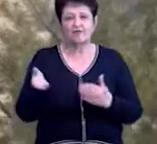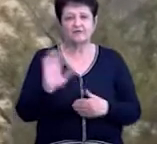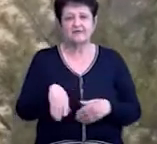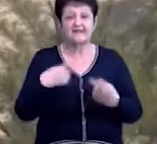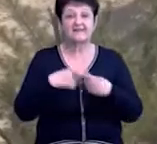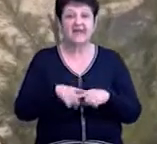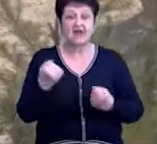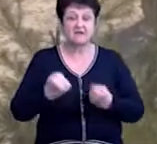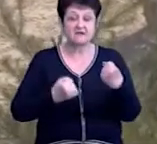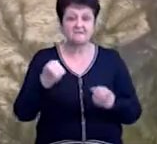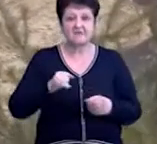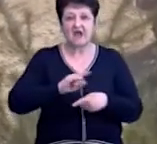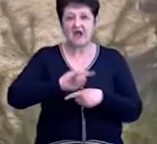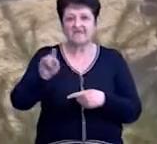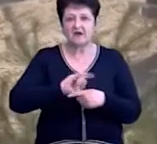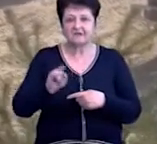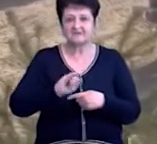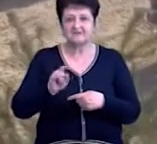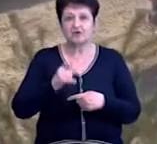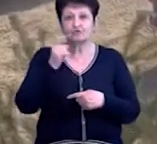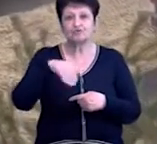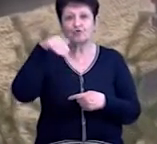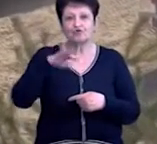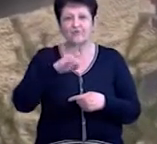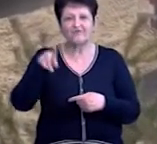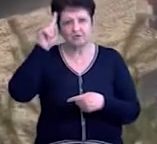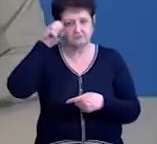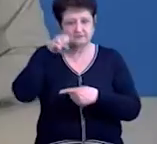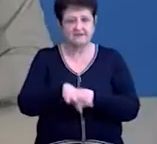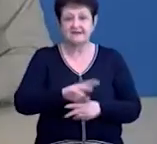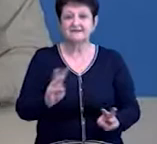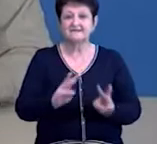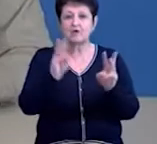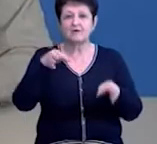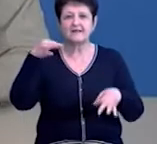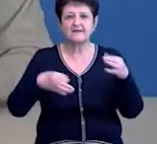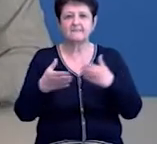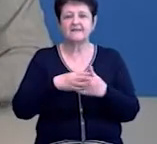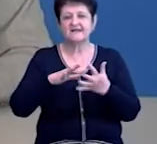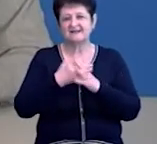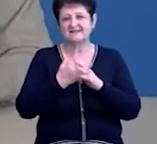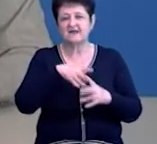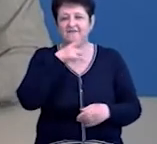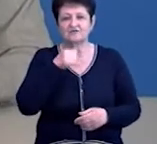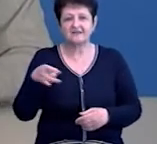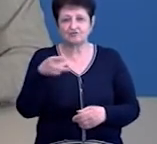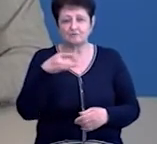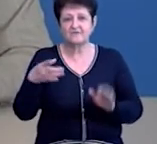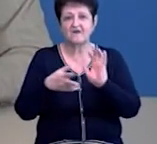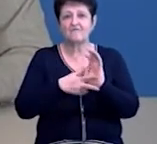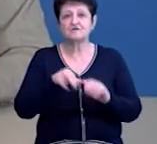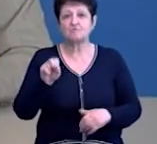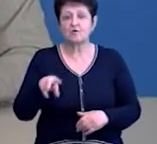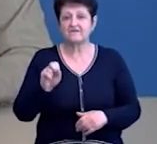техніки. Авіація ДСНС скинула 100 тонн води. Нагадаємо, загорілся ліс біля села Сорокушичі Козелецького району 8